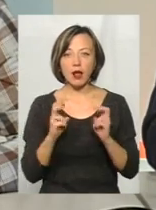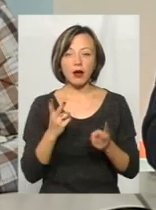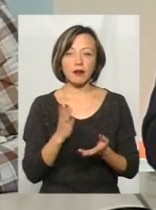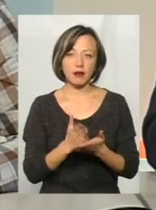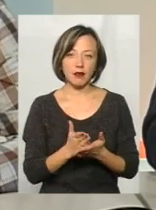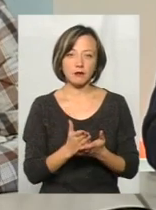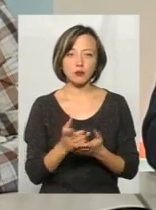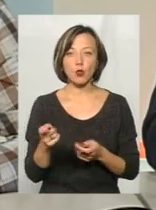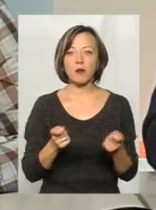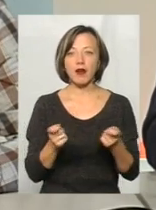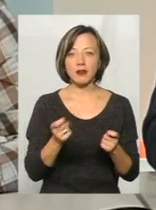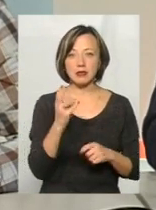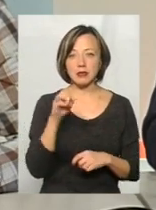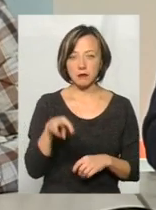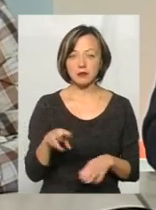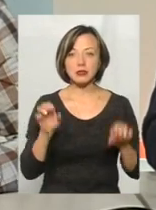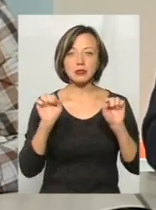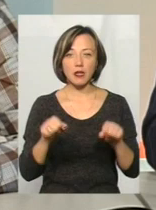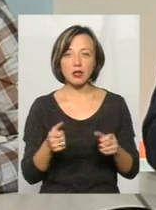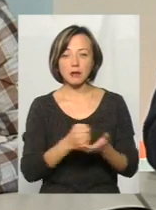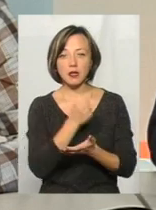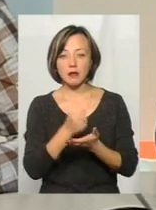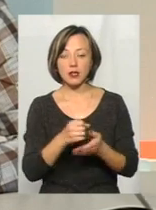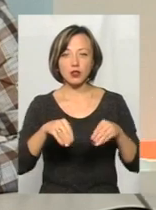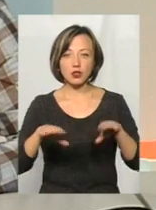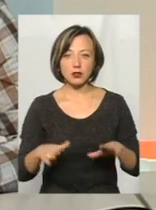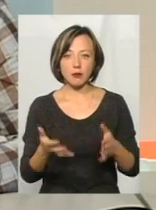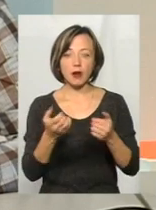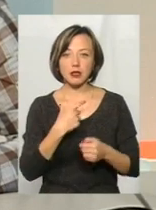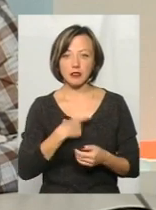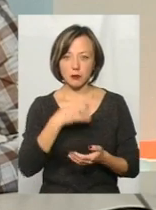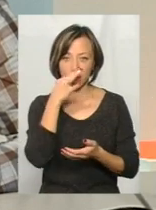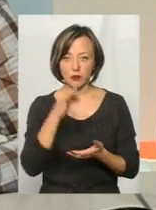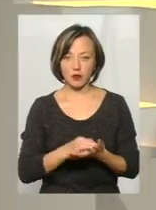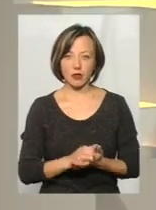є управлінцем, здатна приймати управлінські рішення, брати на себе відповідальність.